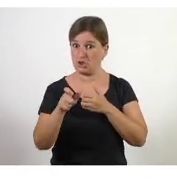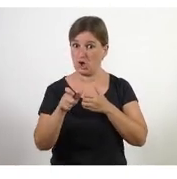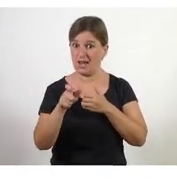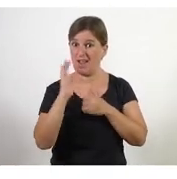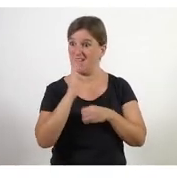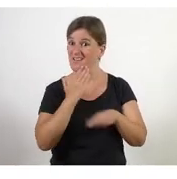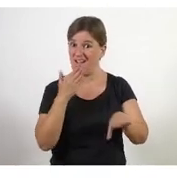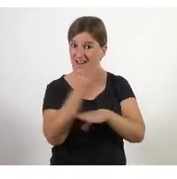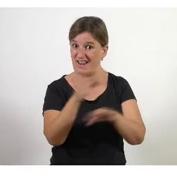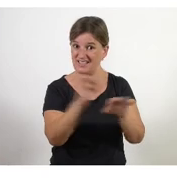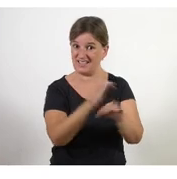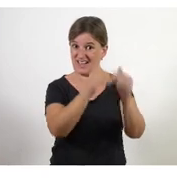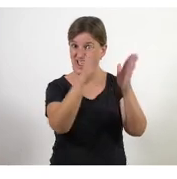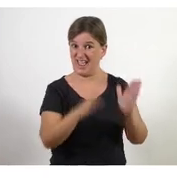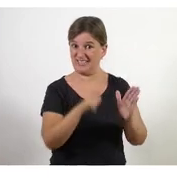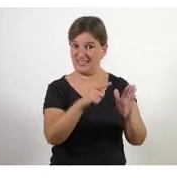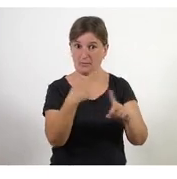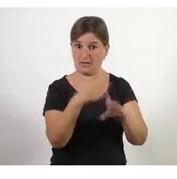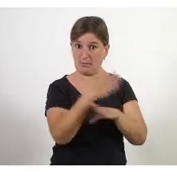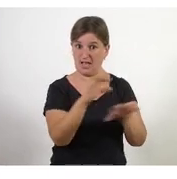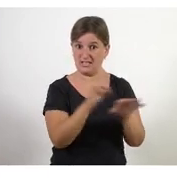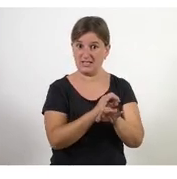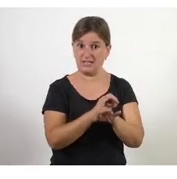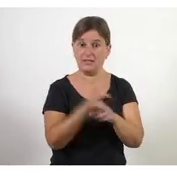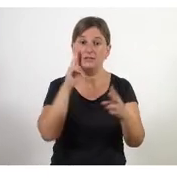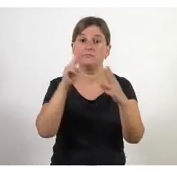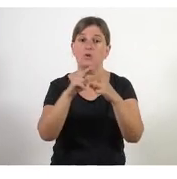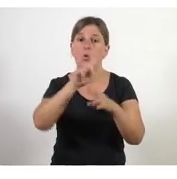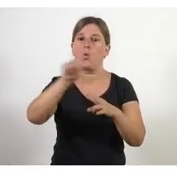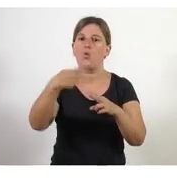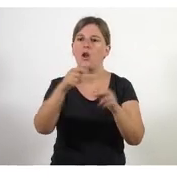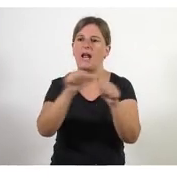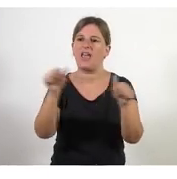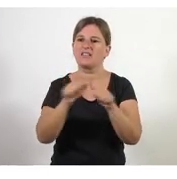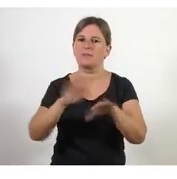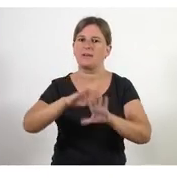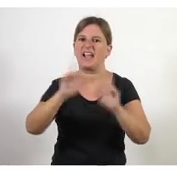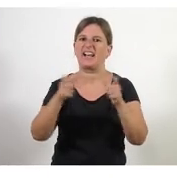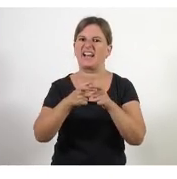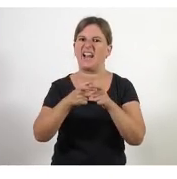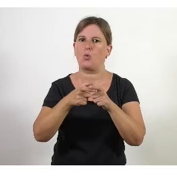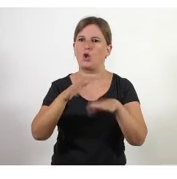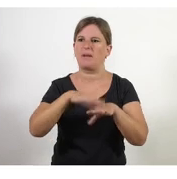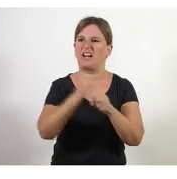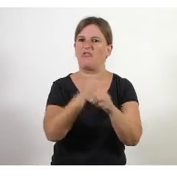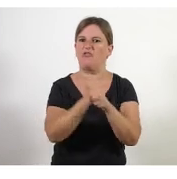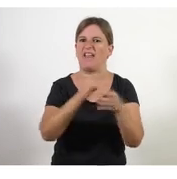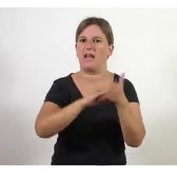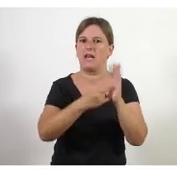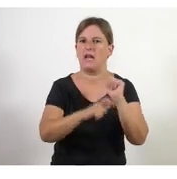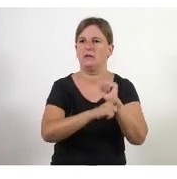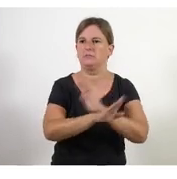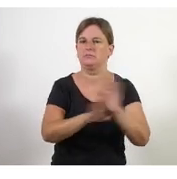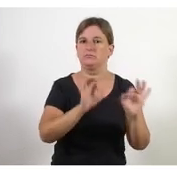físicament l'organització només veu els seus companys una horeta a la setmana per una reunió operativa i la resta està